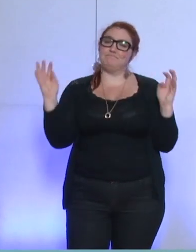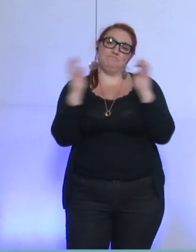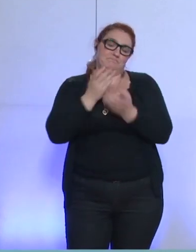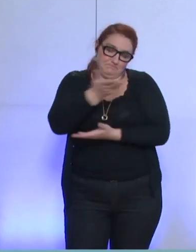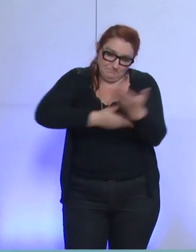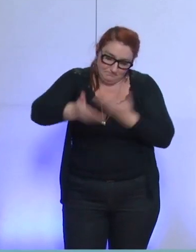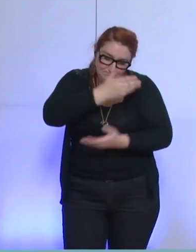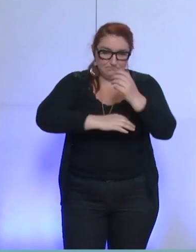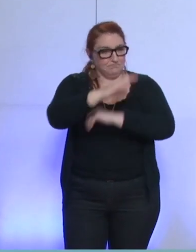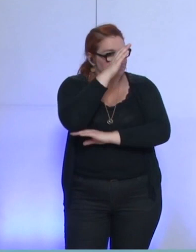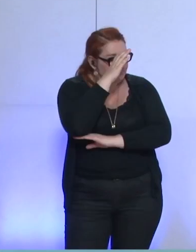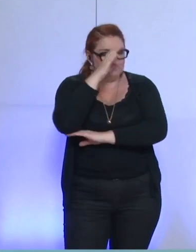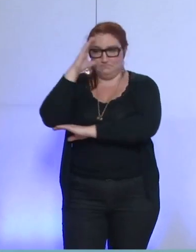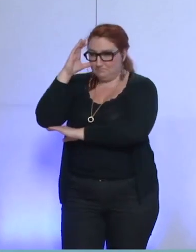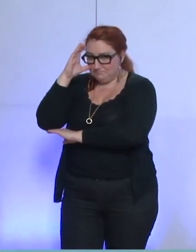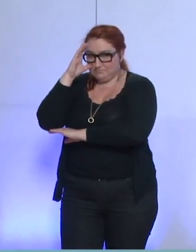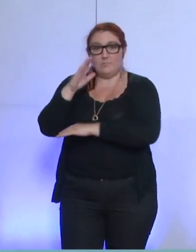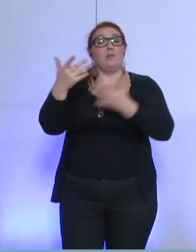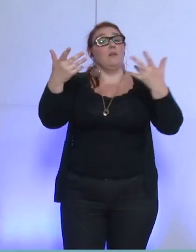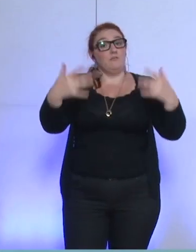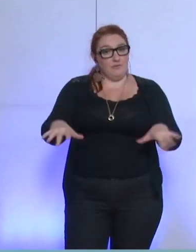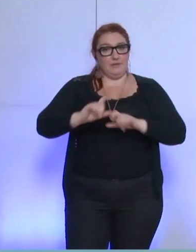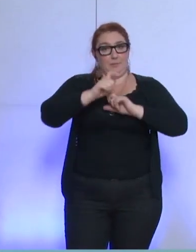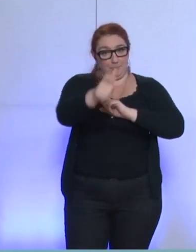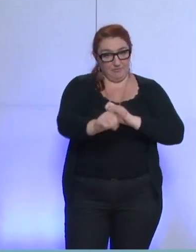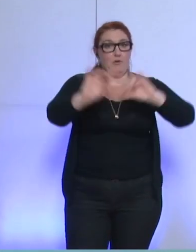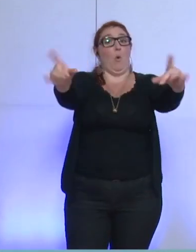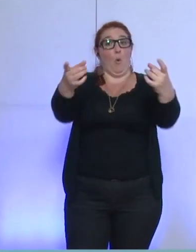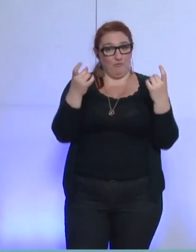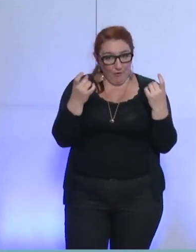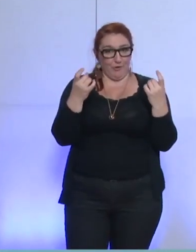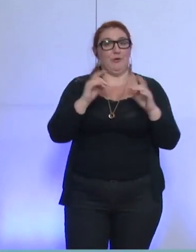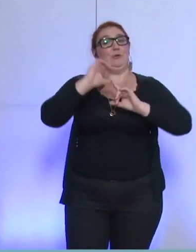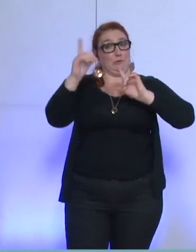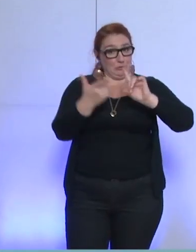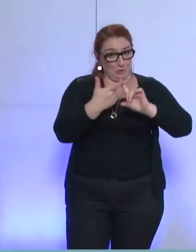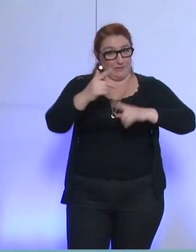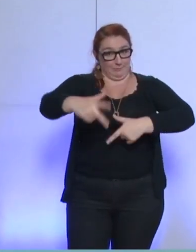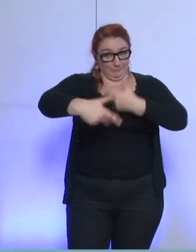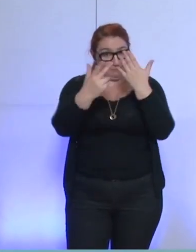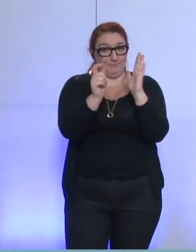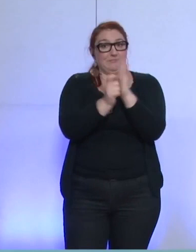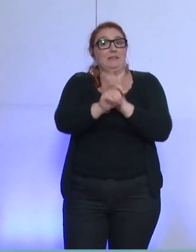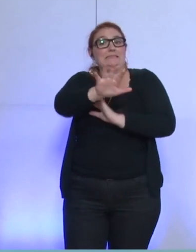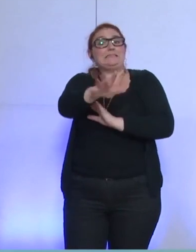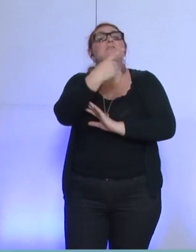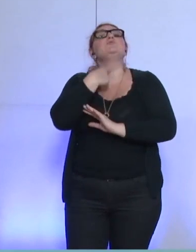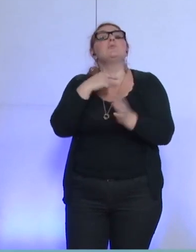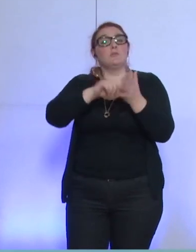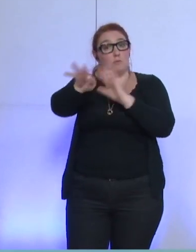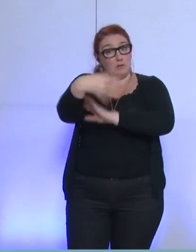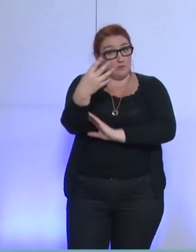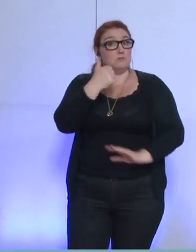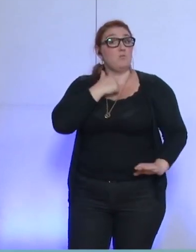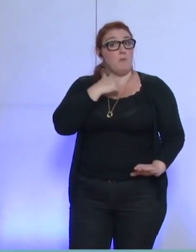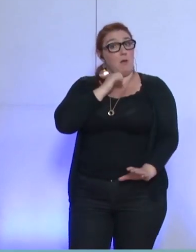il y a eu une deuxième phase d'édition, d'audition, pardon, le 5 juin 2014, à laquelle, donc,